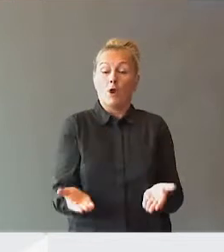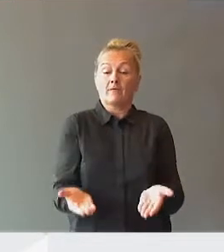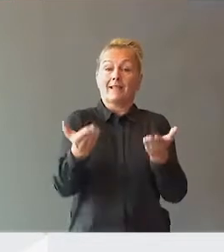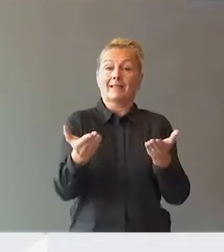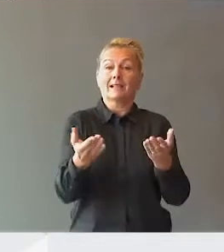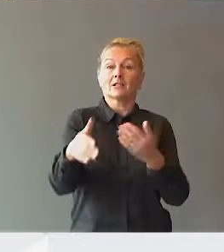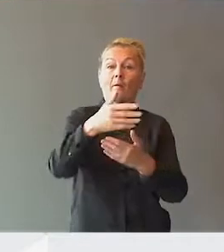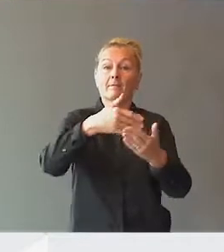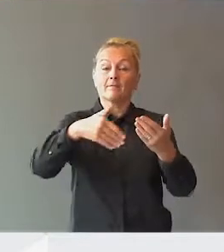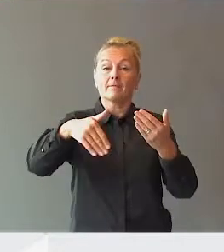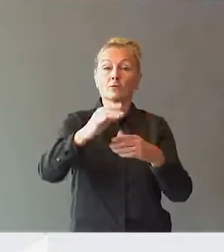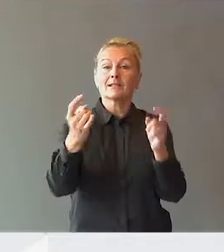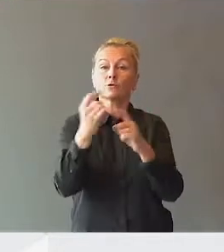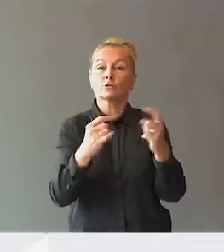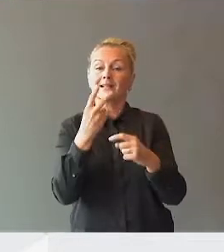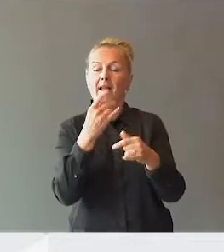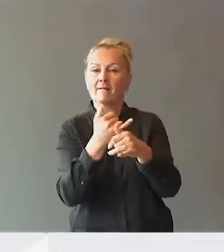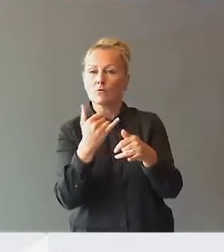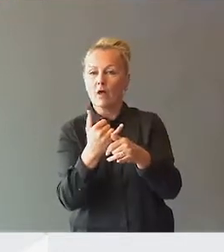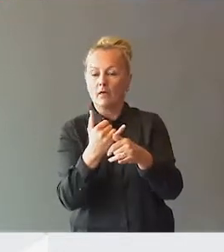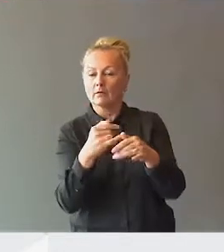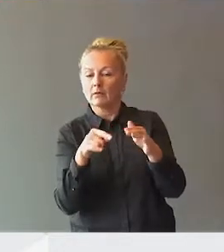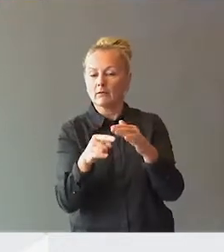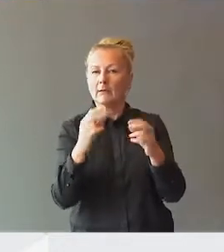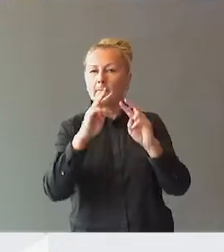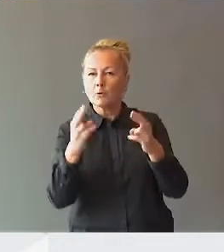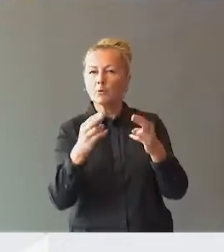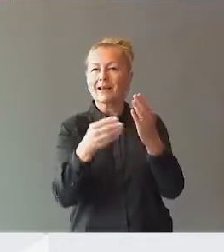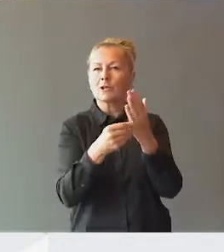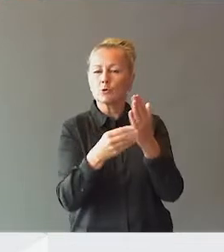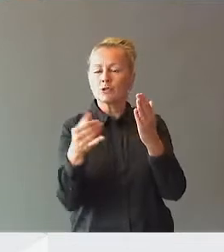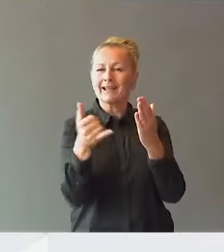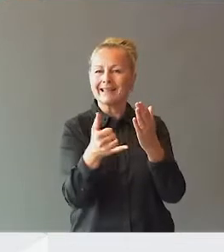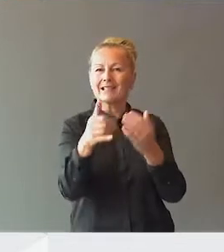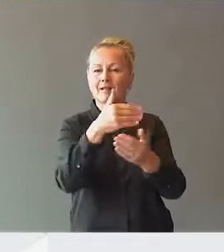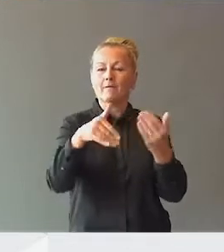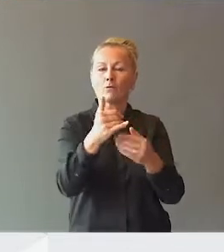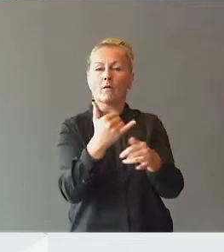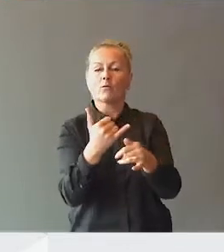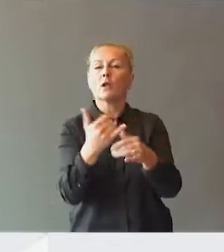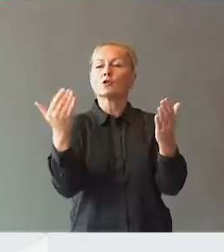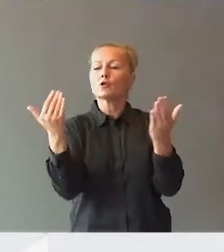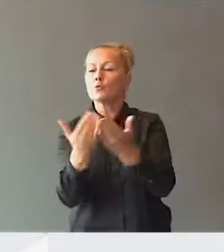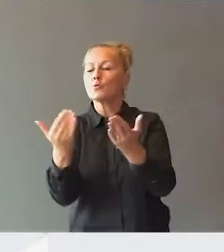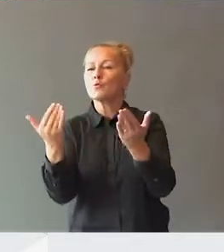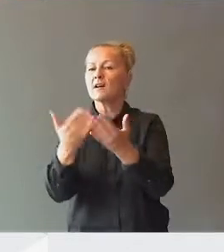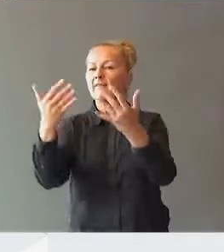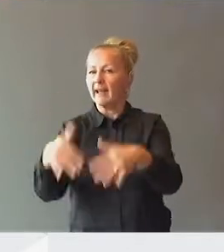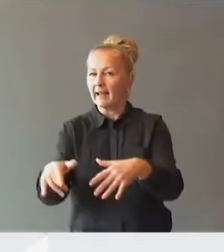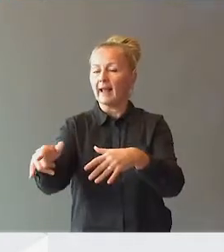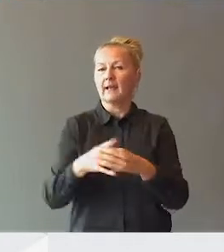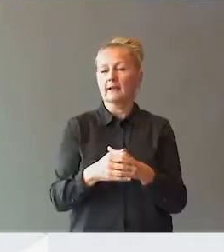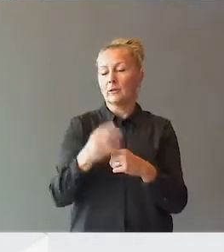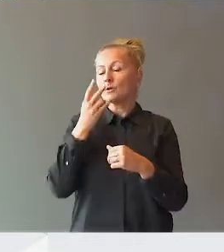og se hvordan vi er rigget for dette, hvordan vi bruker ressurser i samfunnet og hvordan skolen virker. Det å